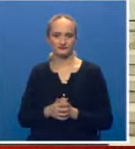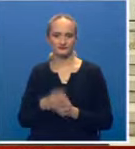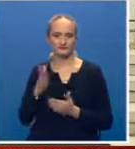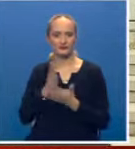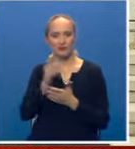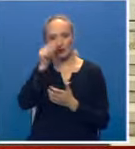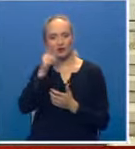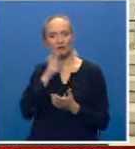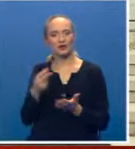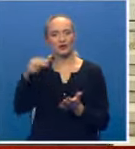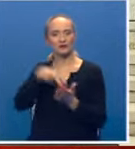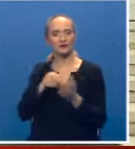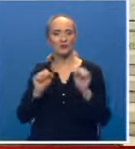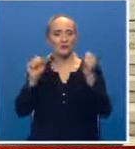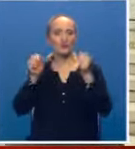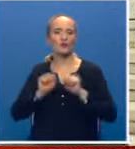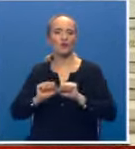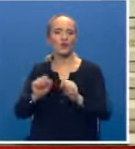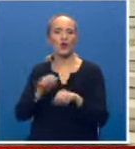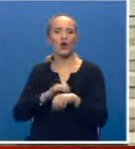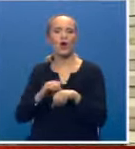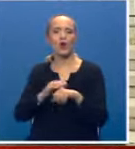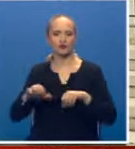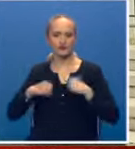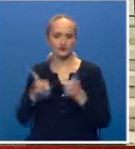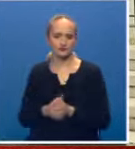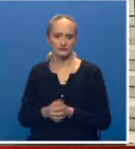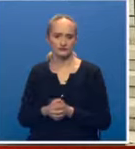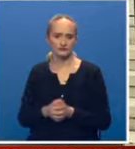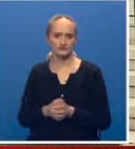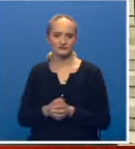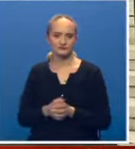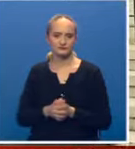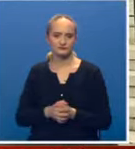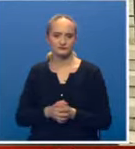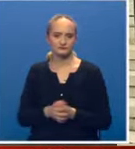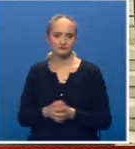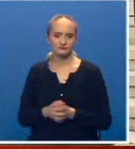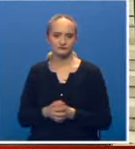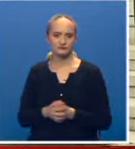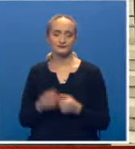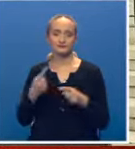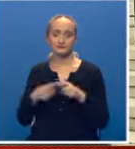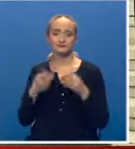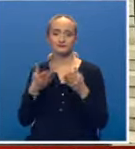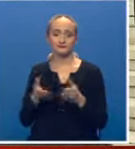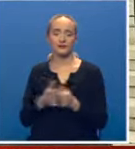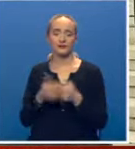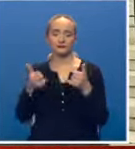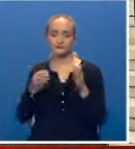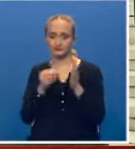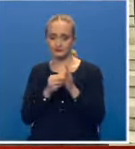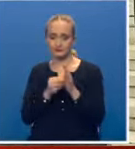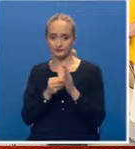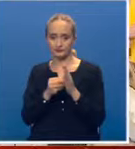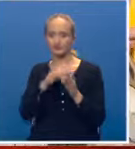narod koji se digo na ustanak da bi odbranio goli život. Goli život da bi odbranio. I zato ovo je datum